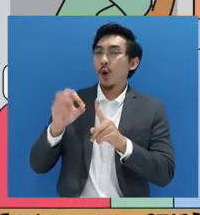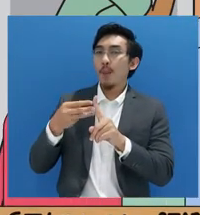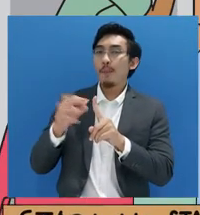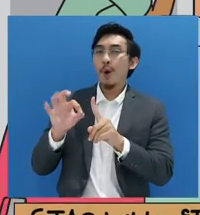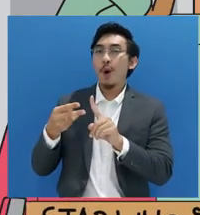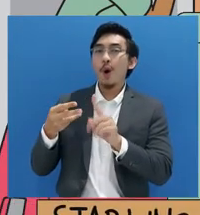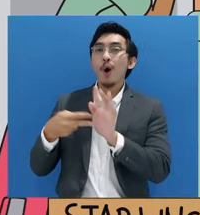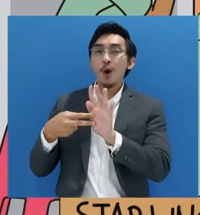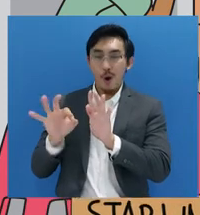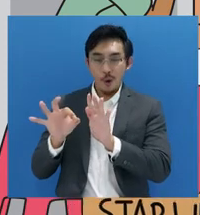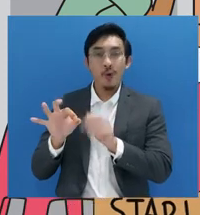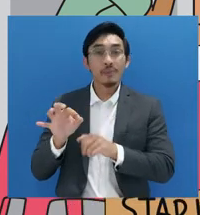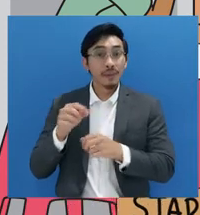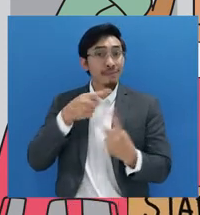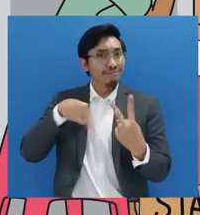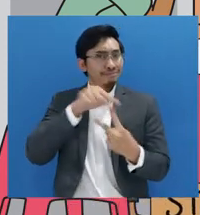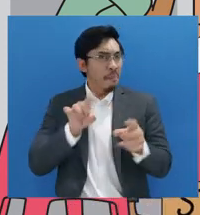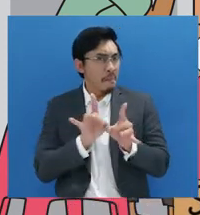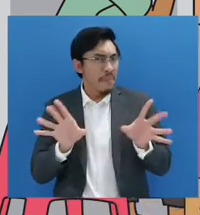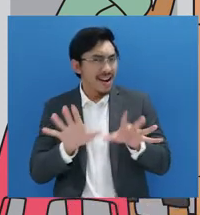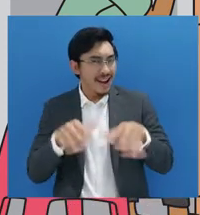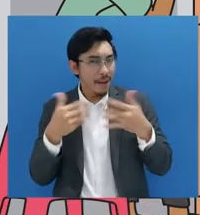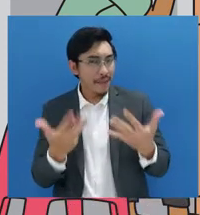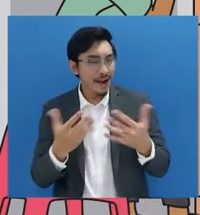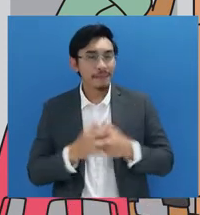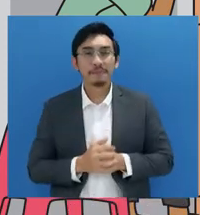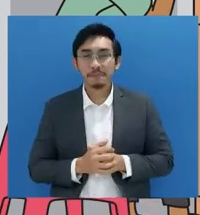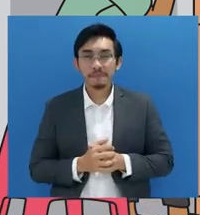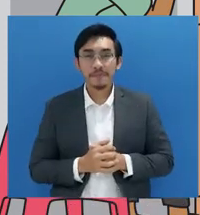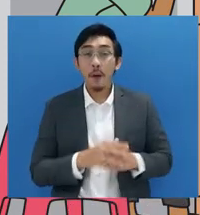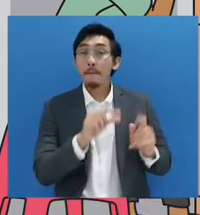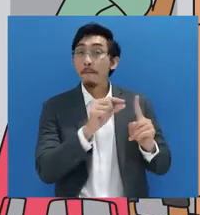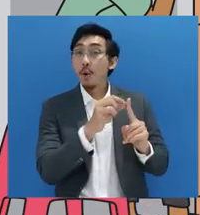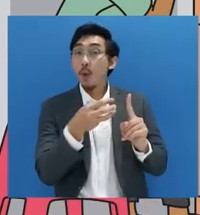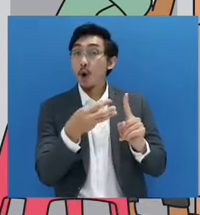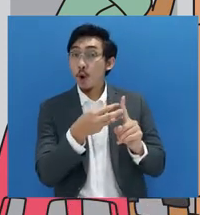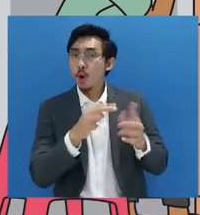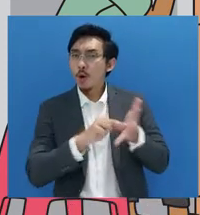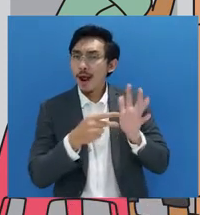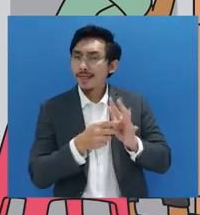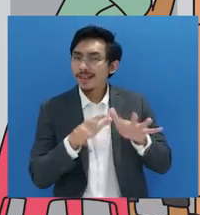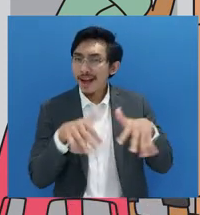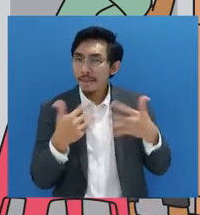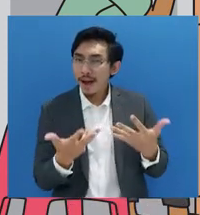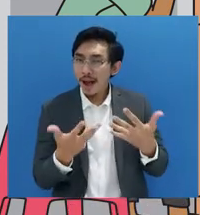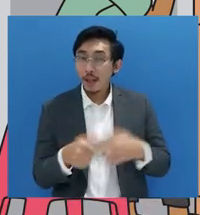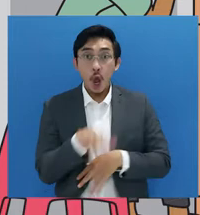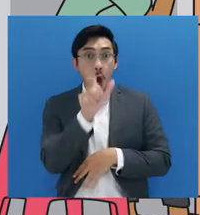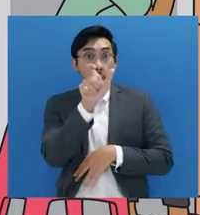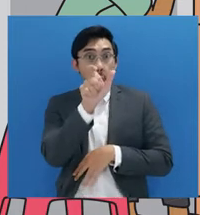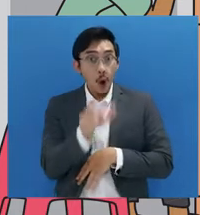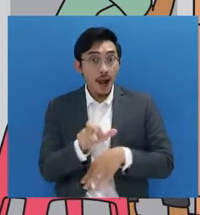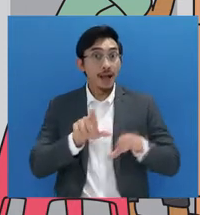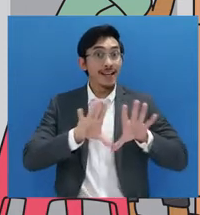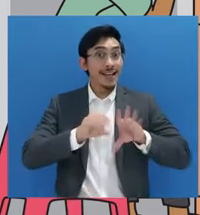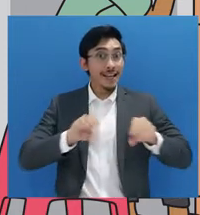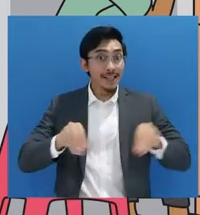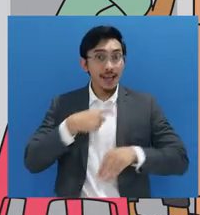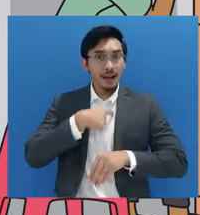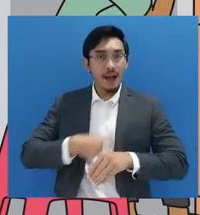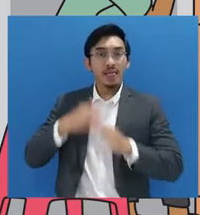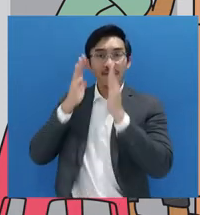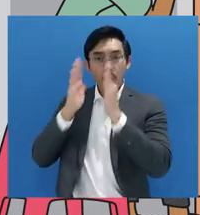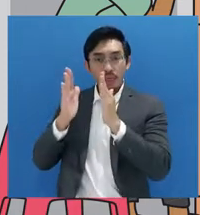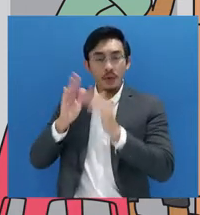perbedaan antara pro bono dan bantuan hukum? Pro bono adalah suatu kewajiban yang diemban oleh profesi advokat untuk